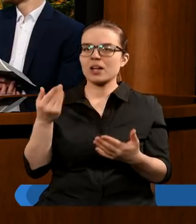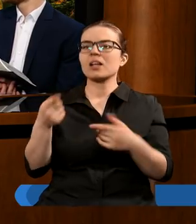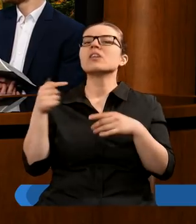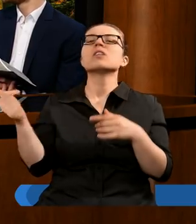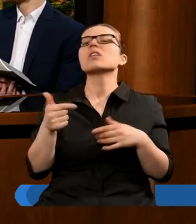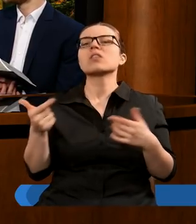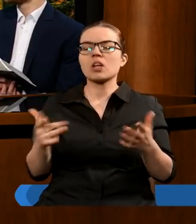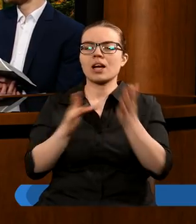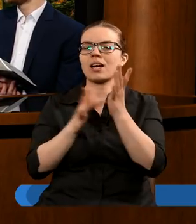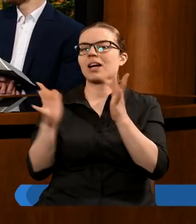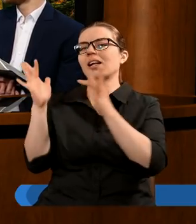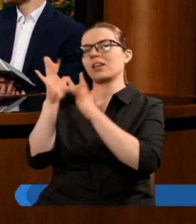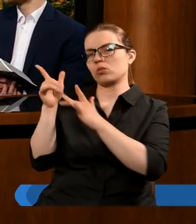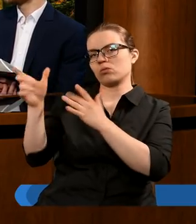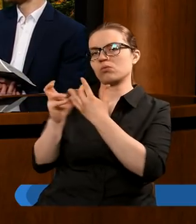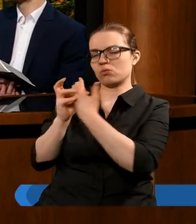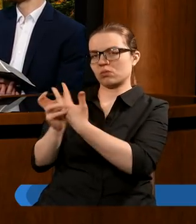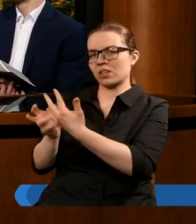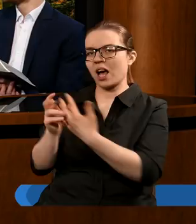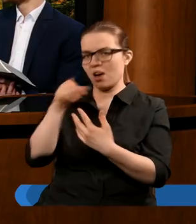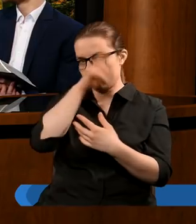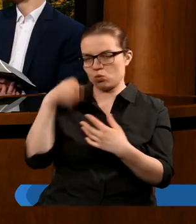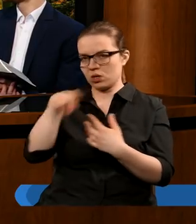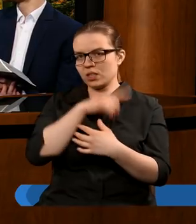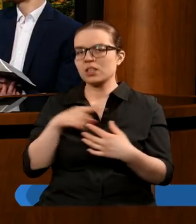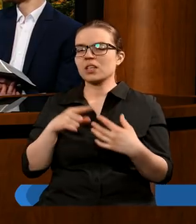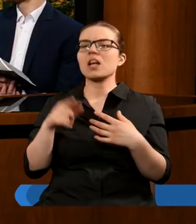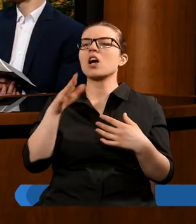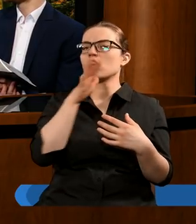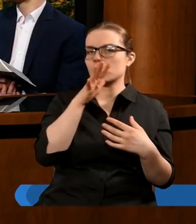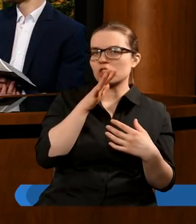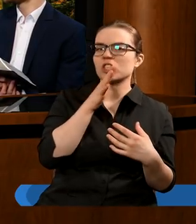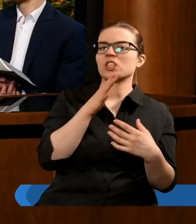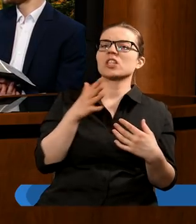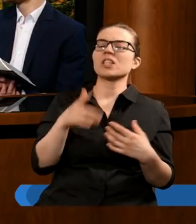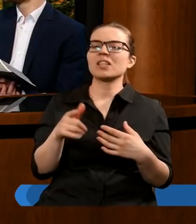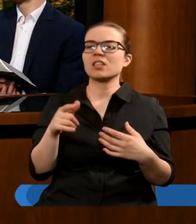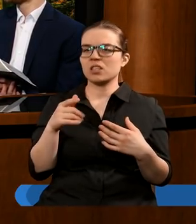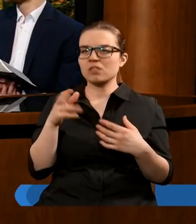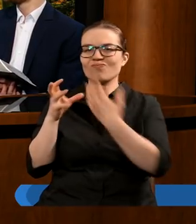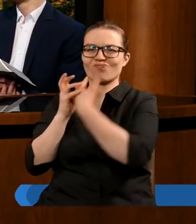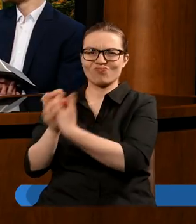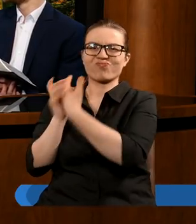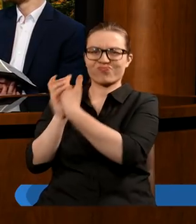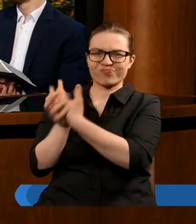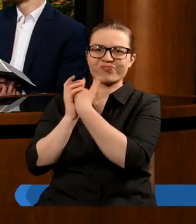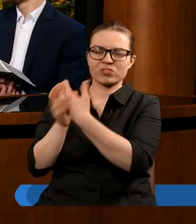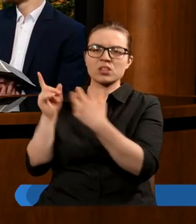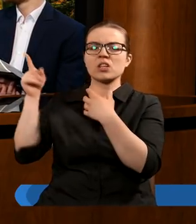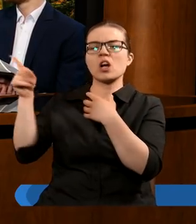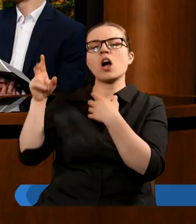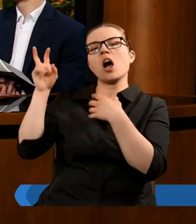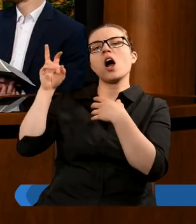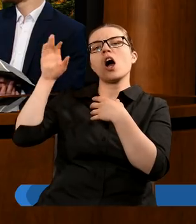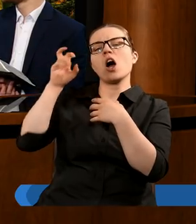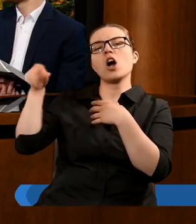dotyczyło to Chrystusa. Gdy Jezus był tutaj na ziemi, to Żydzi bardzo często oskarżali Go, że bluźni, że bluźni